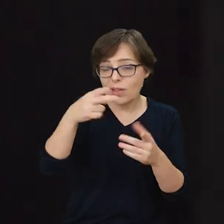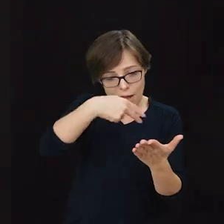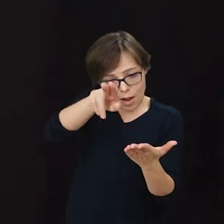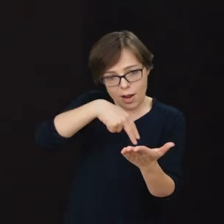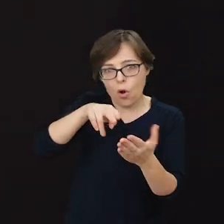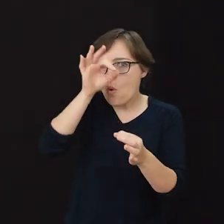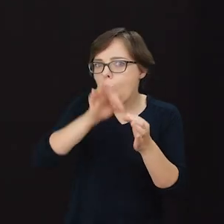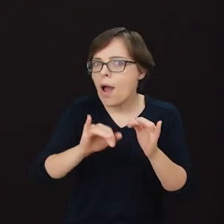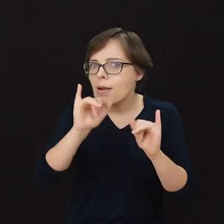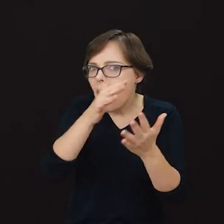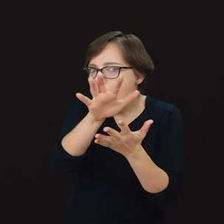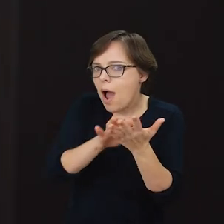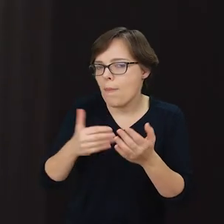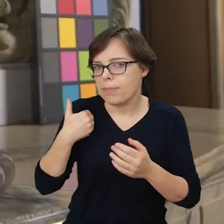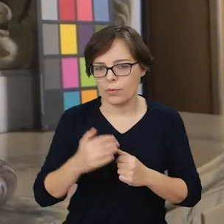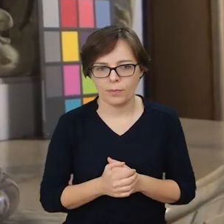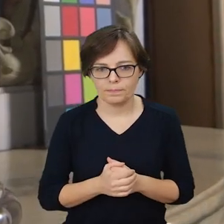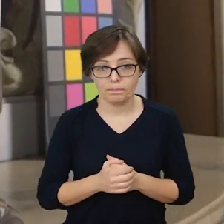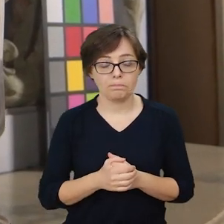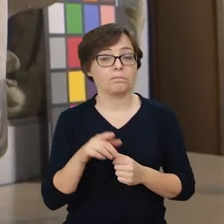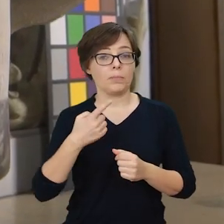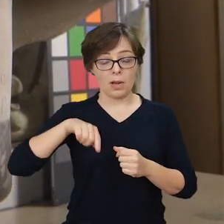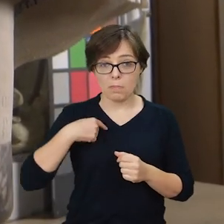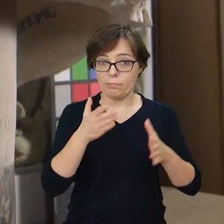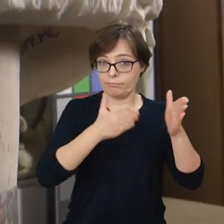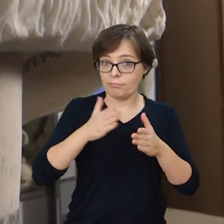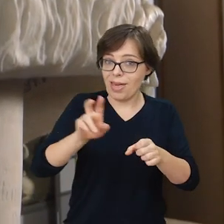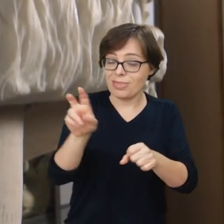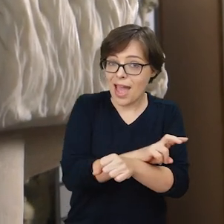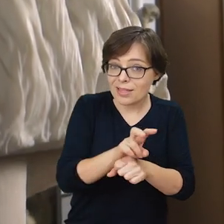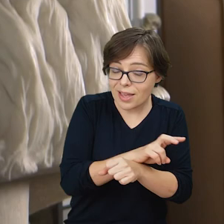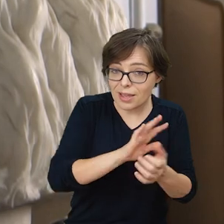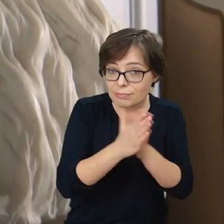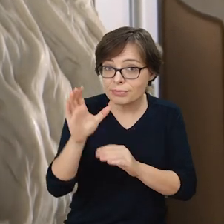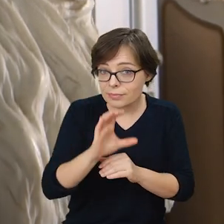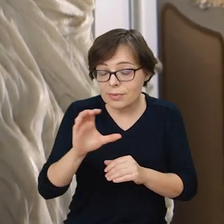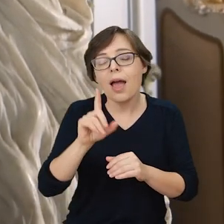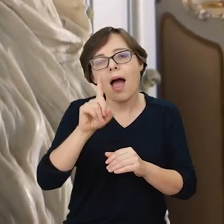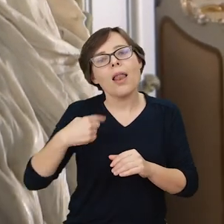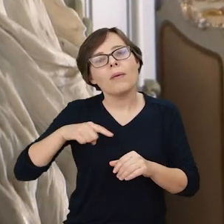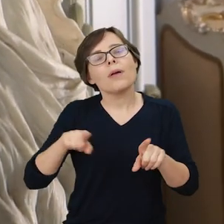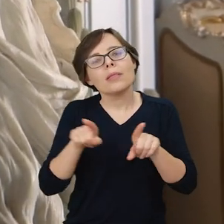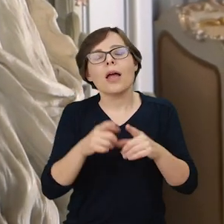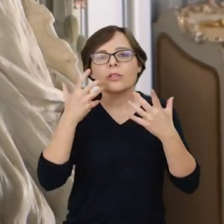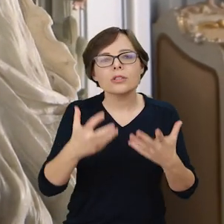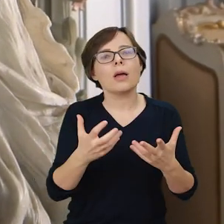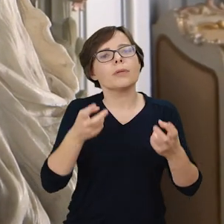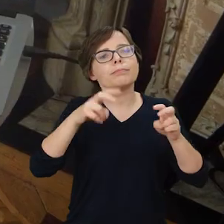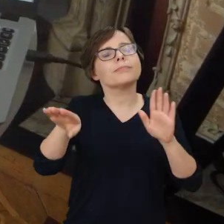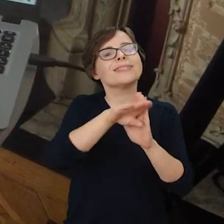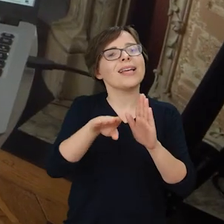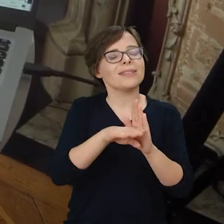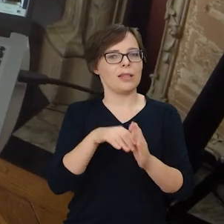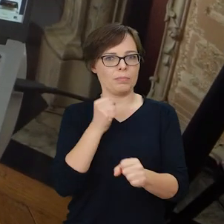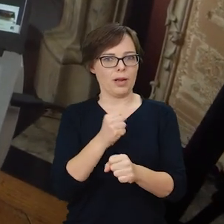ruch pędzla. Poza wypracowaniem samych technik również chodziło nam o to, aby wypracować pewne standardy